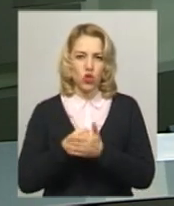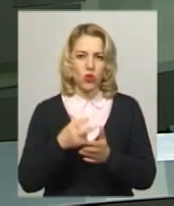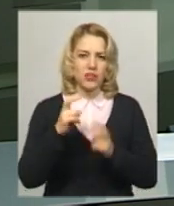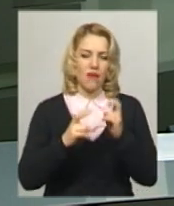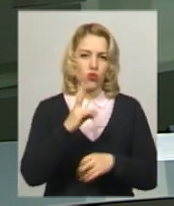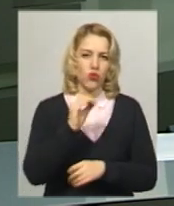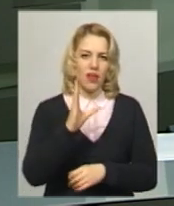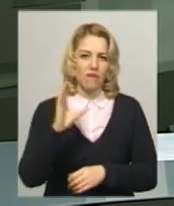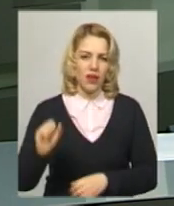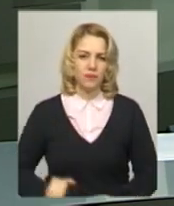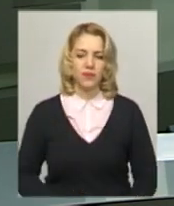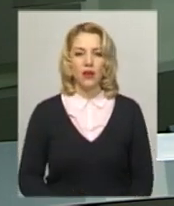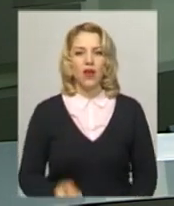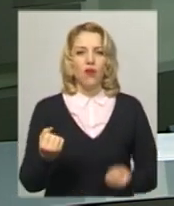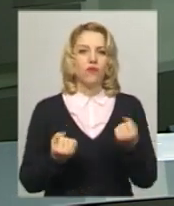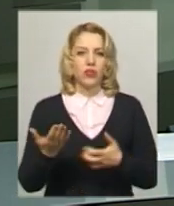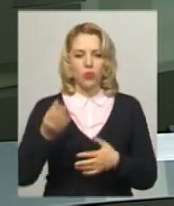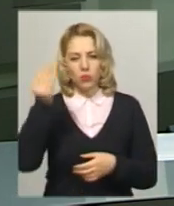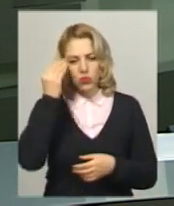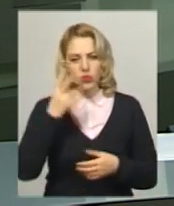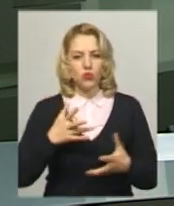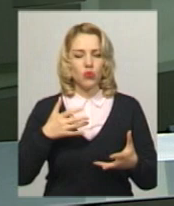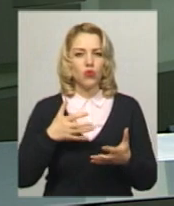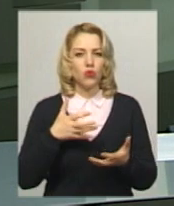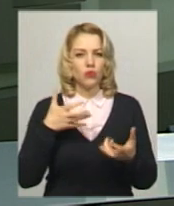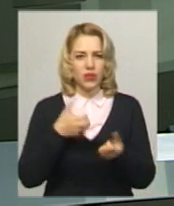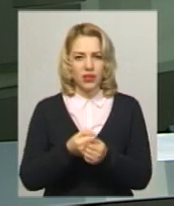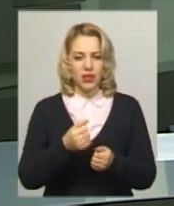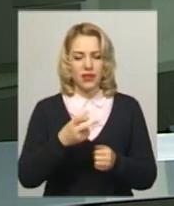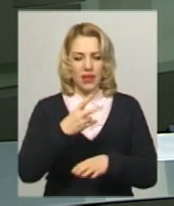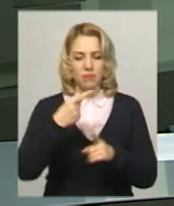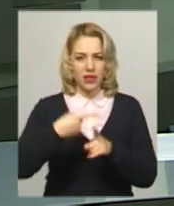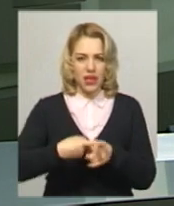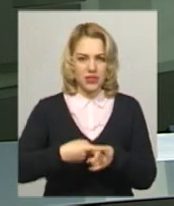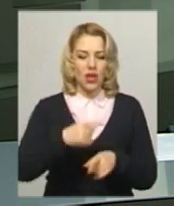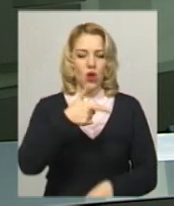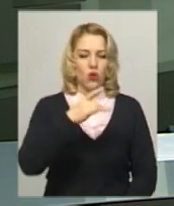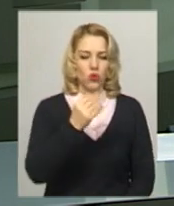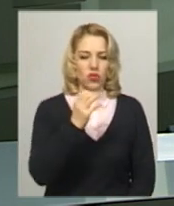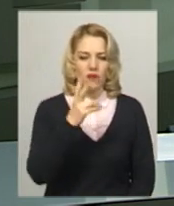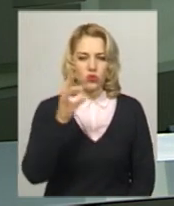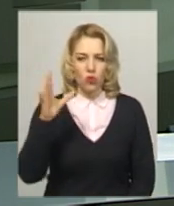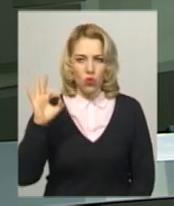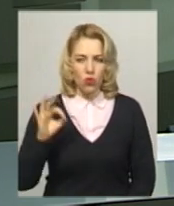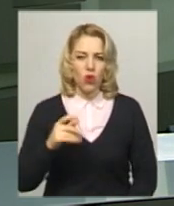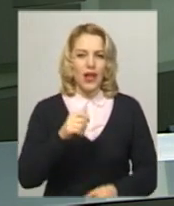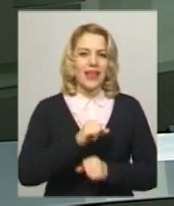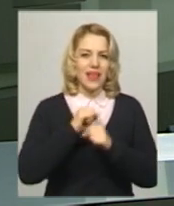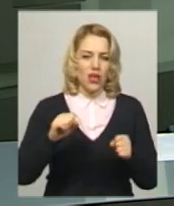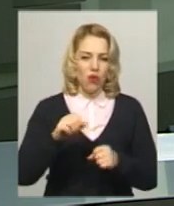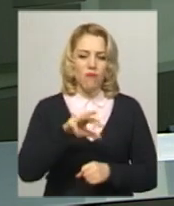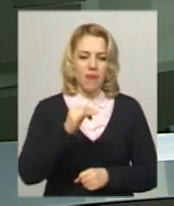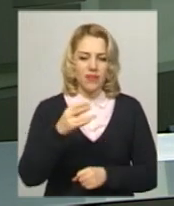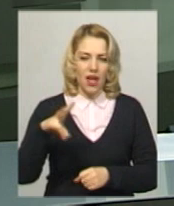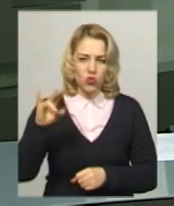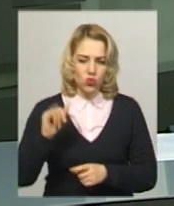Водія якого підозрюють у вчиненні ДТП у центрі Хмельницького на перехресті вулиць Грушевського та Героїв Майдану взяли під варту. Про це